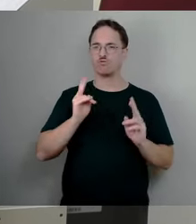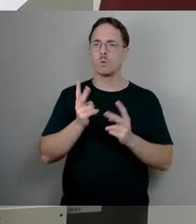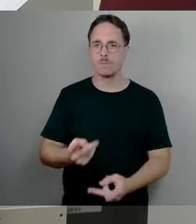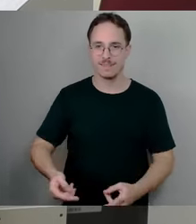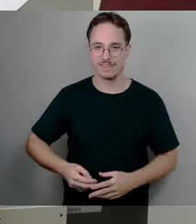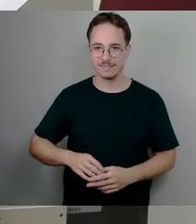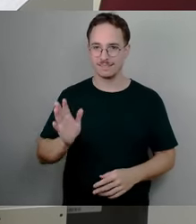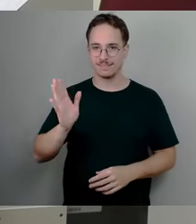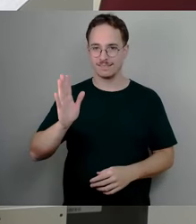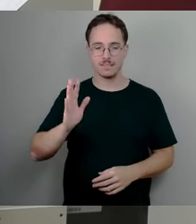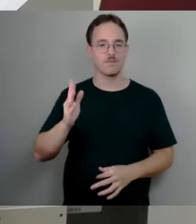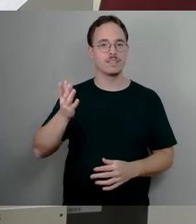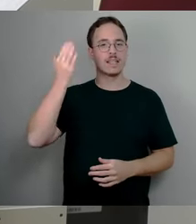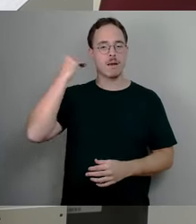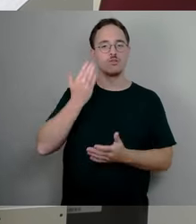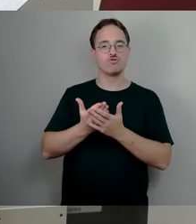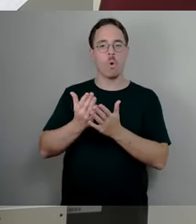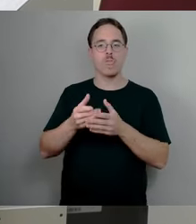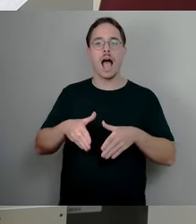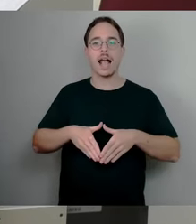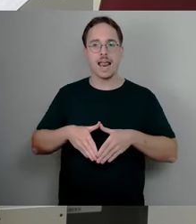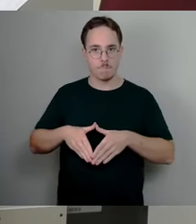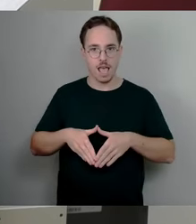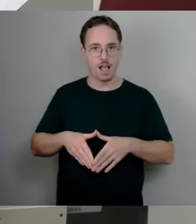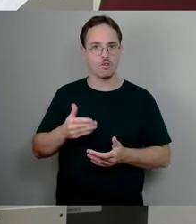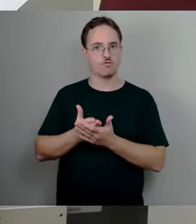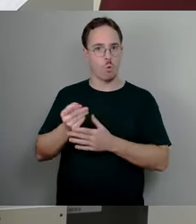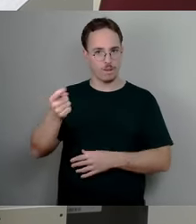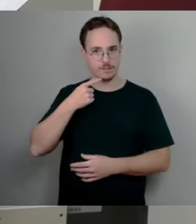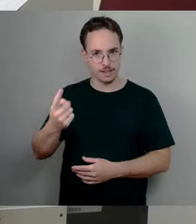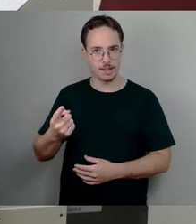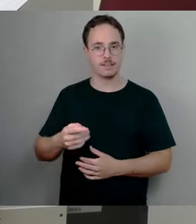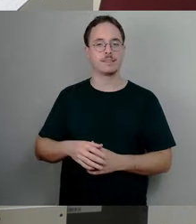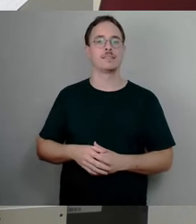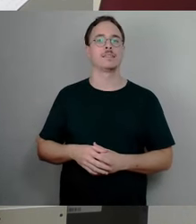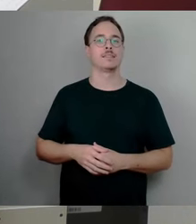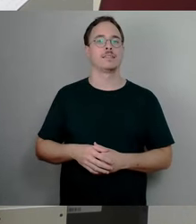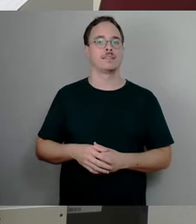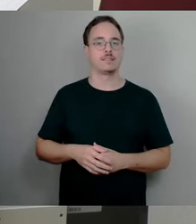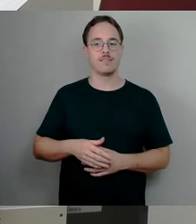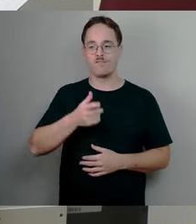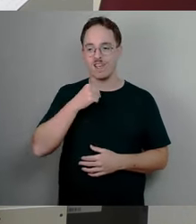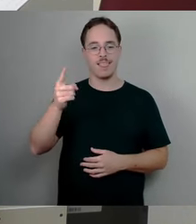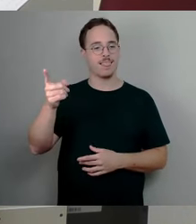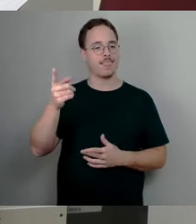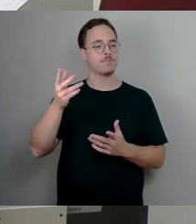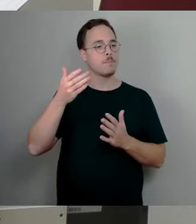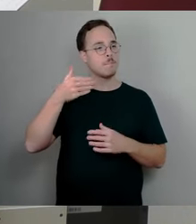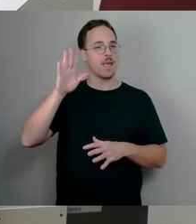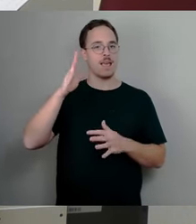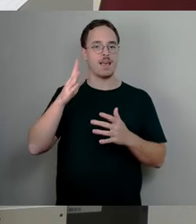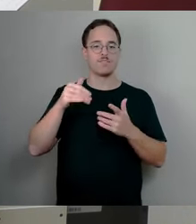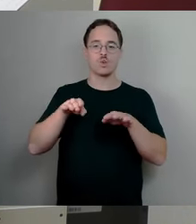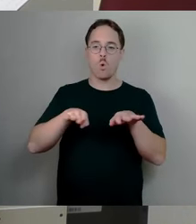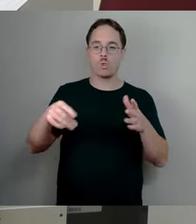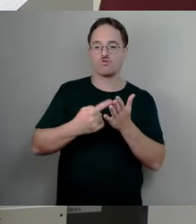unter Angela Merkel extra eingeführt, eine Möglichkeit, hier eine weitere, gerechtere Grundsteuerbesteuerung vorzunehmen. Wozu